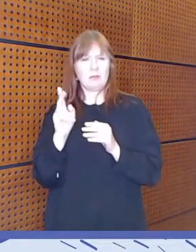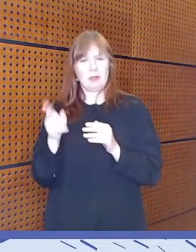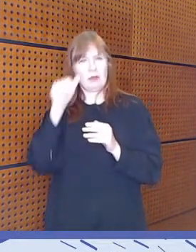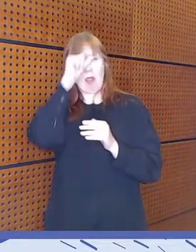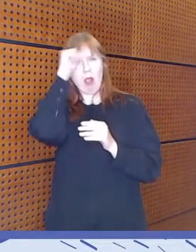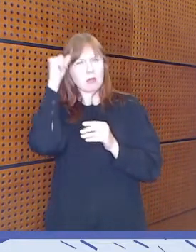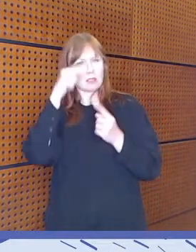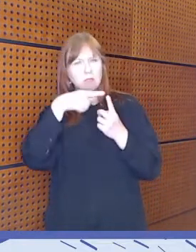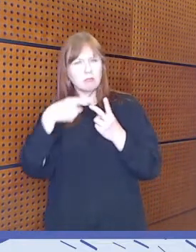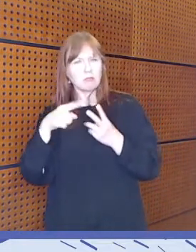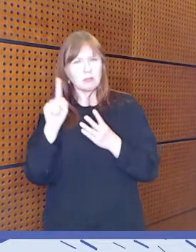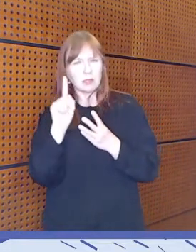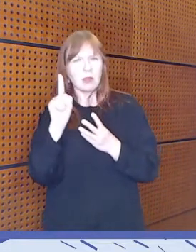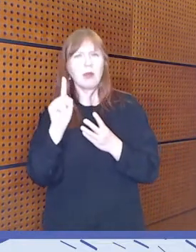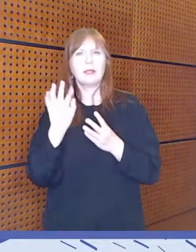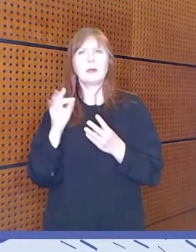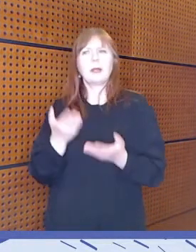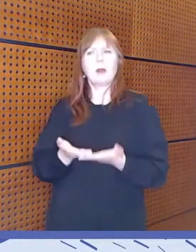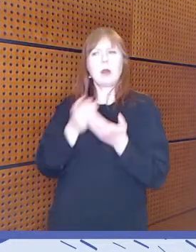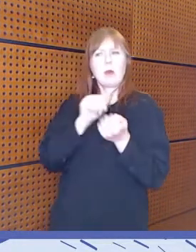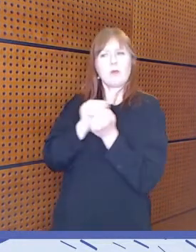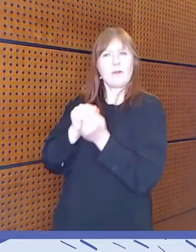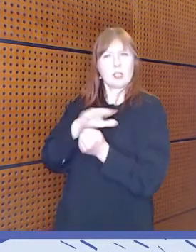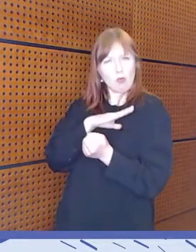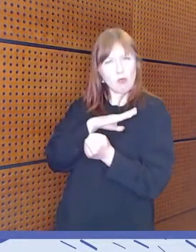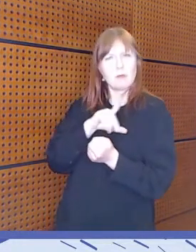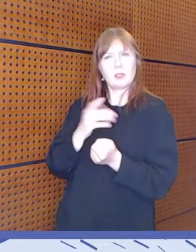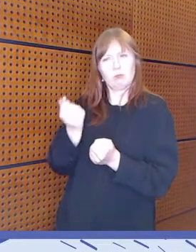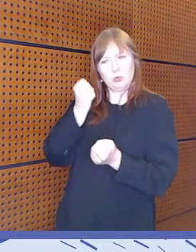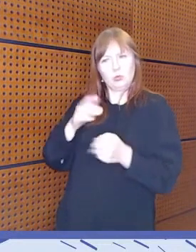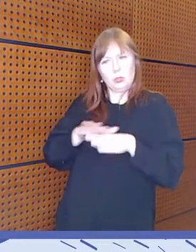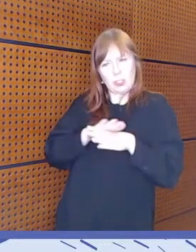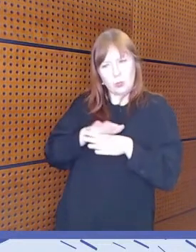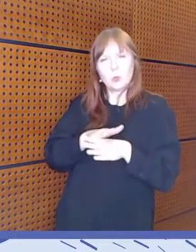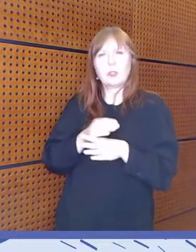ja minkälaisia apuvälineitä meillä on, mitä me voitaisiin käyttää ja hyödyntää.